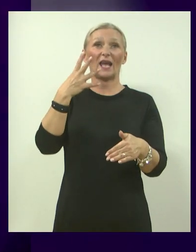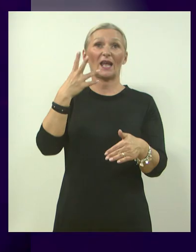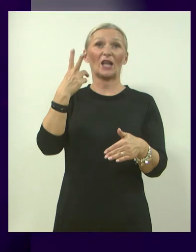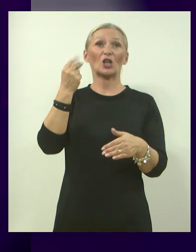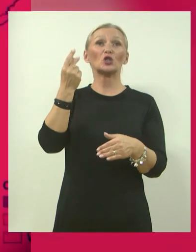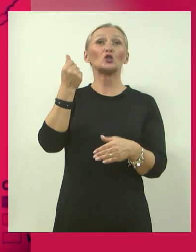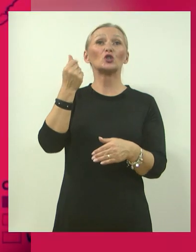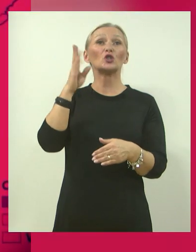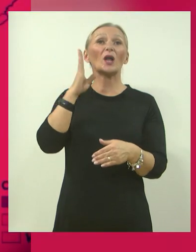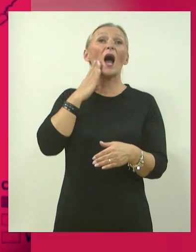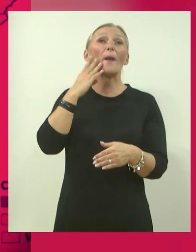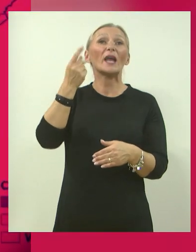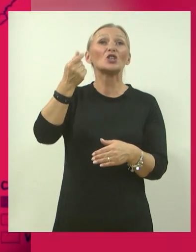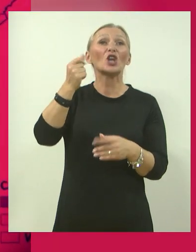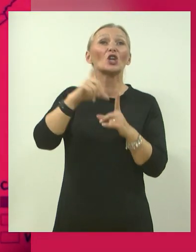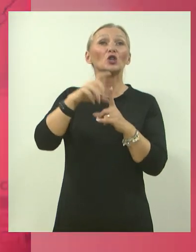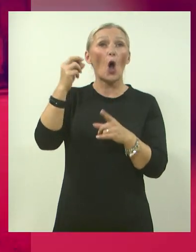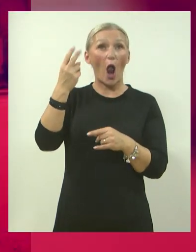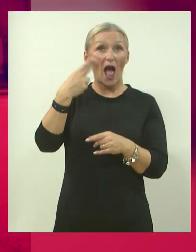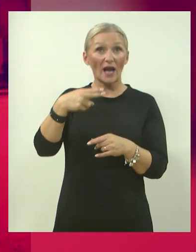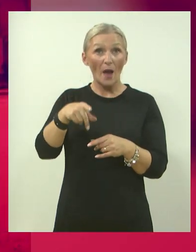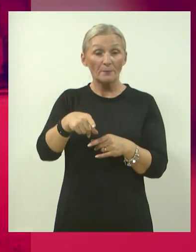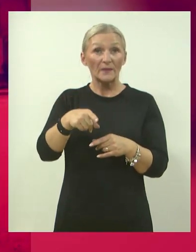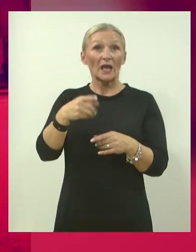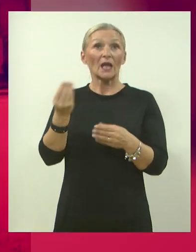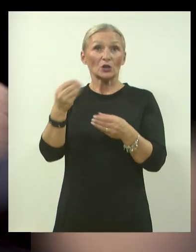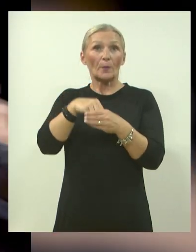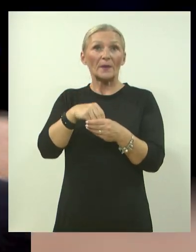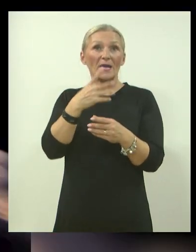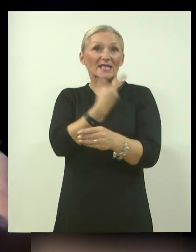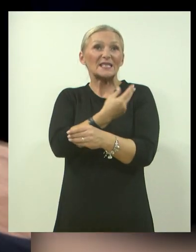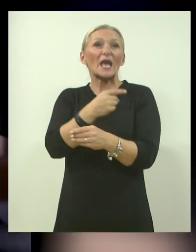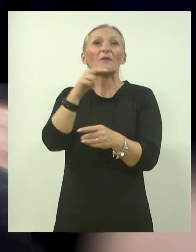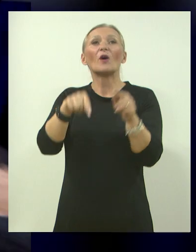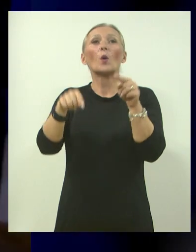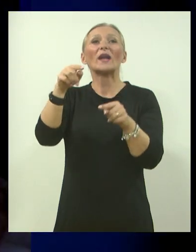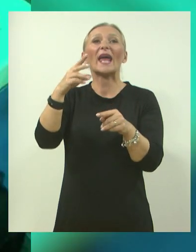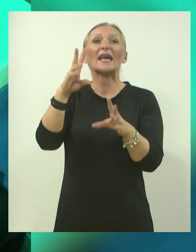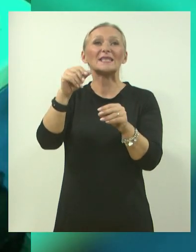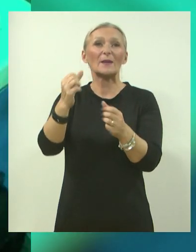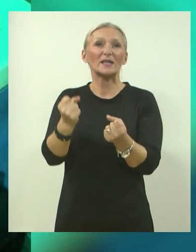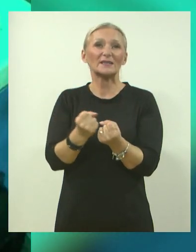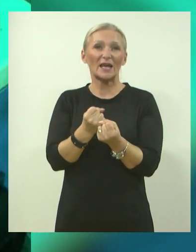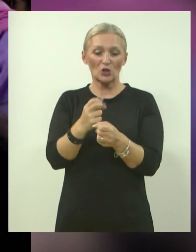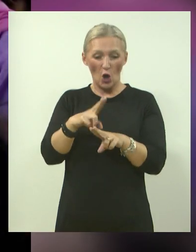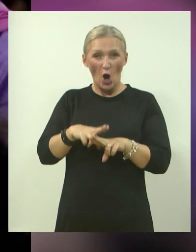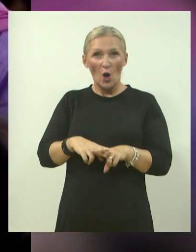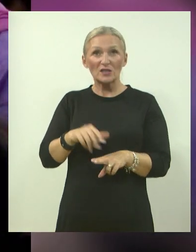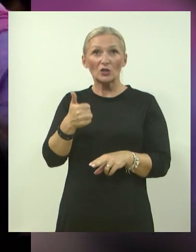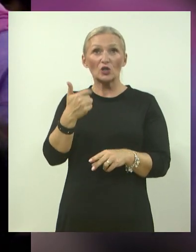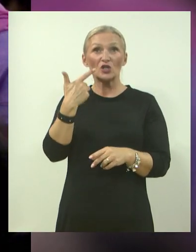cijepiva nije skupa, visoki su troškove logistike i dopremanja cijepiva u pojedine zemlje. Ostali su nam još samo dvije